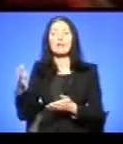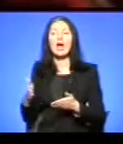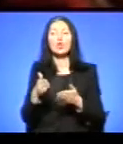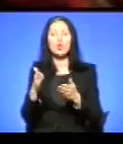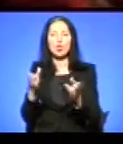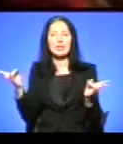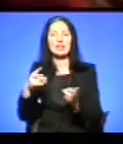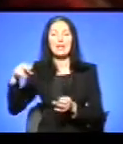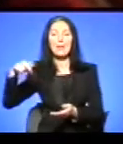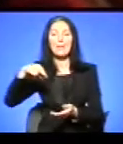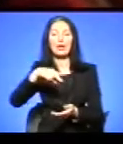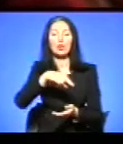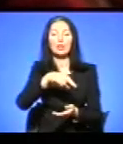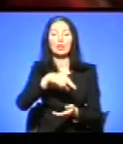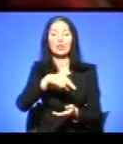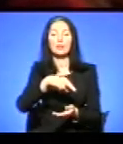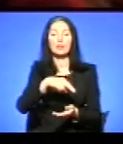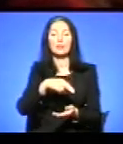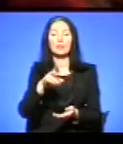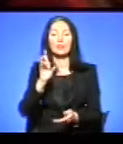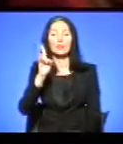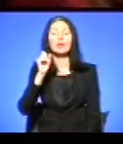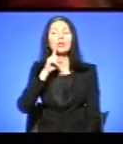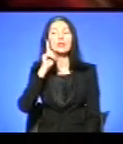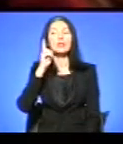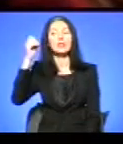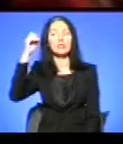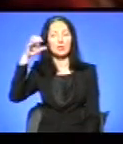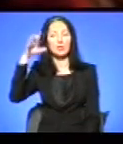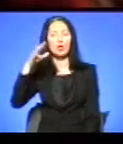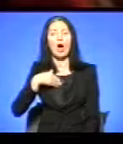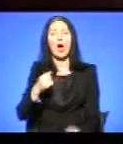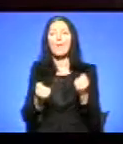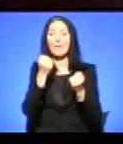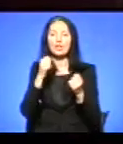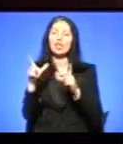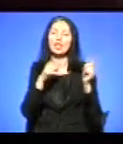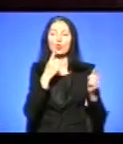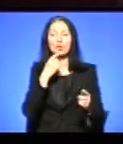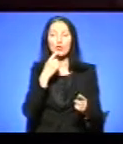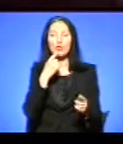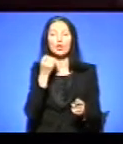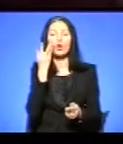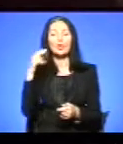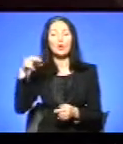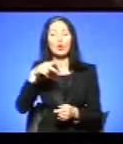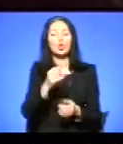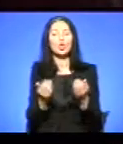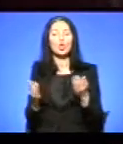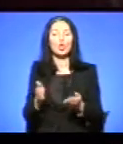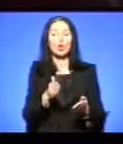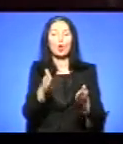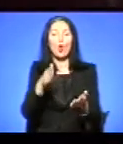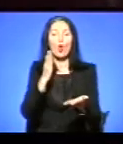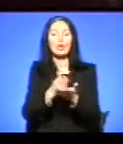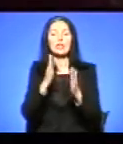на зелене світло, а машина їде на червоне. Коли переходиш дорогу, то там є тільки